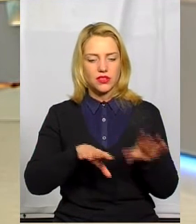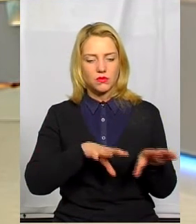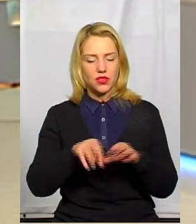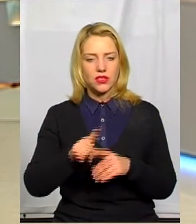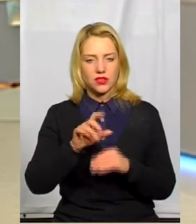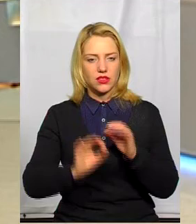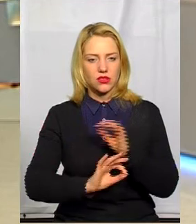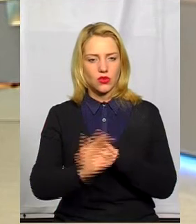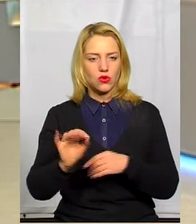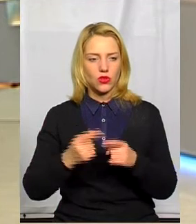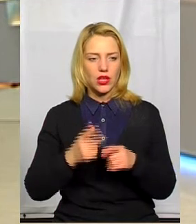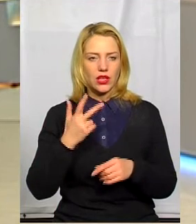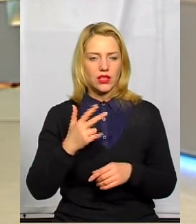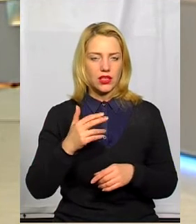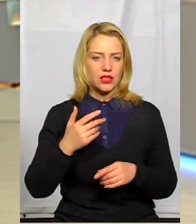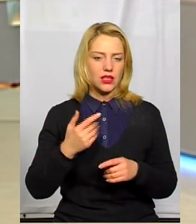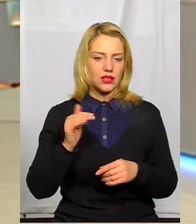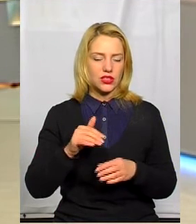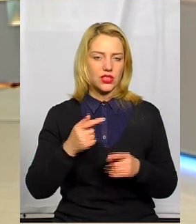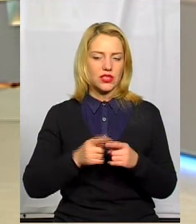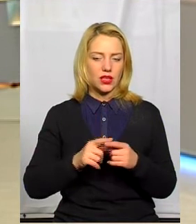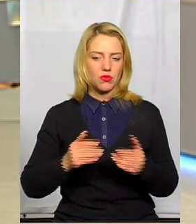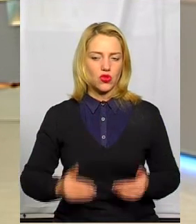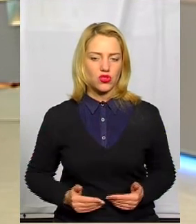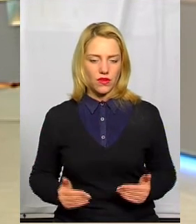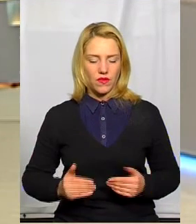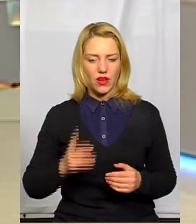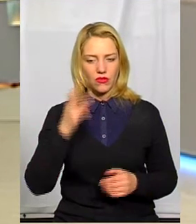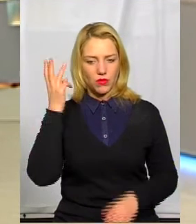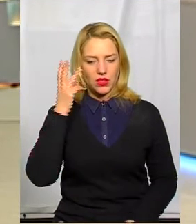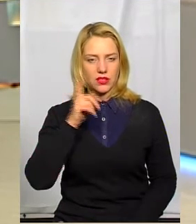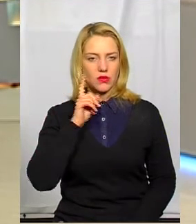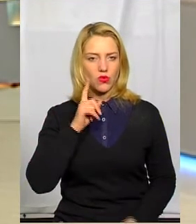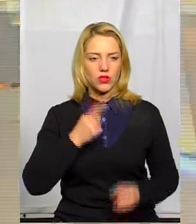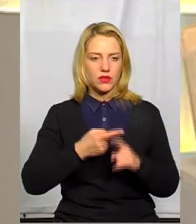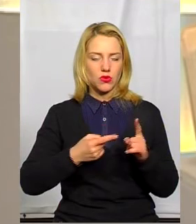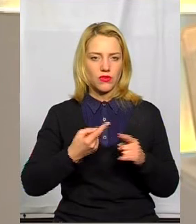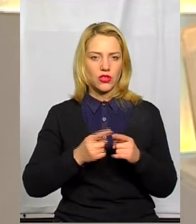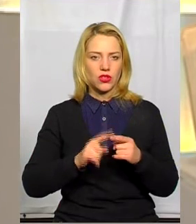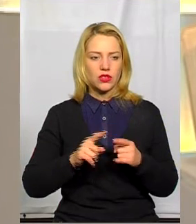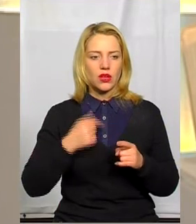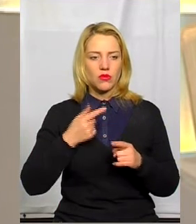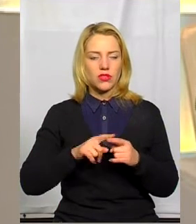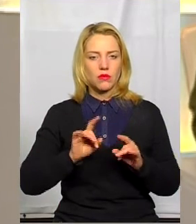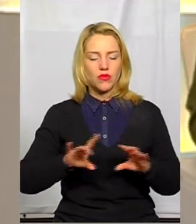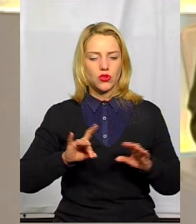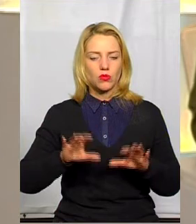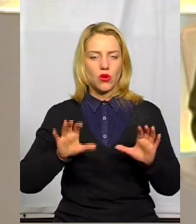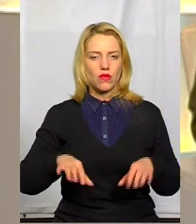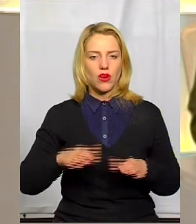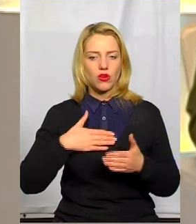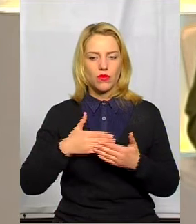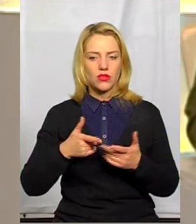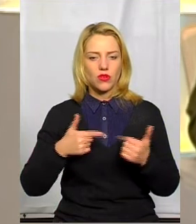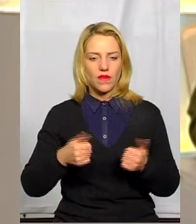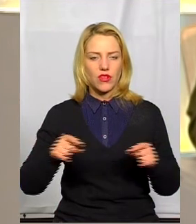проживає безпосередньо у Хмельницькому і молодь становить близько половини з них усіх. Про це повідомила голова громадської організації